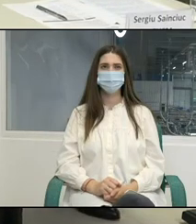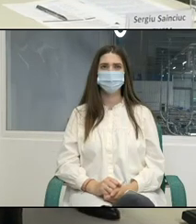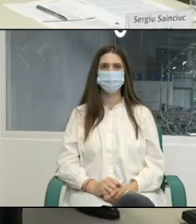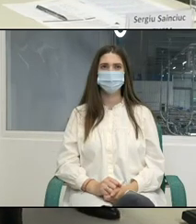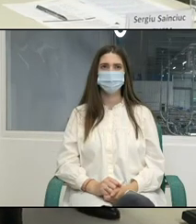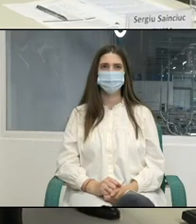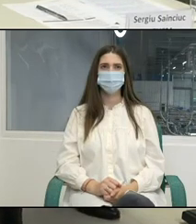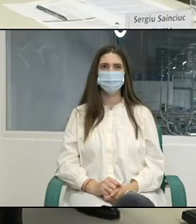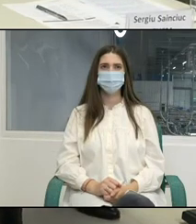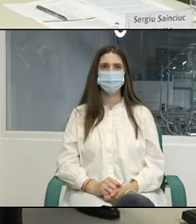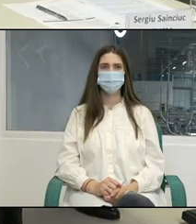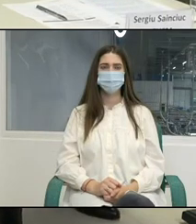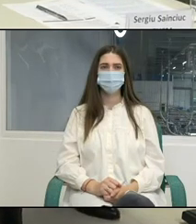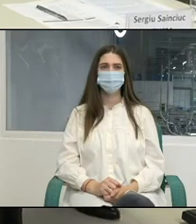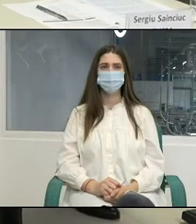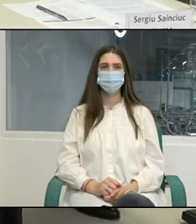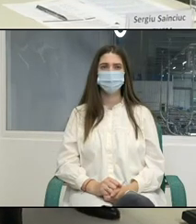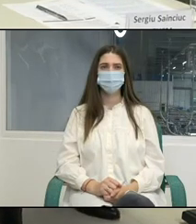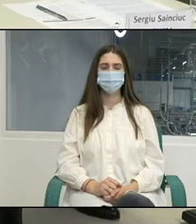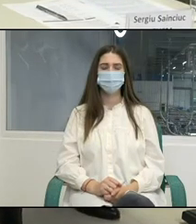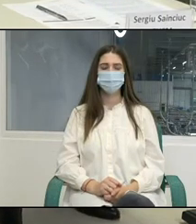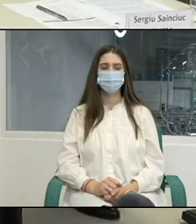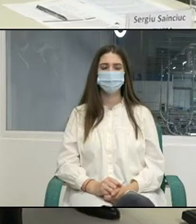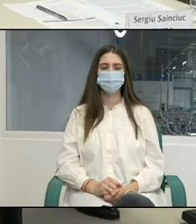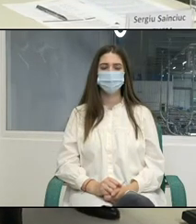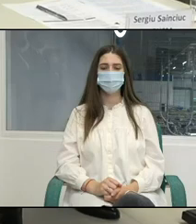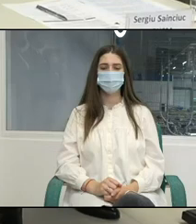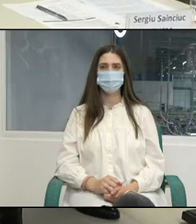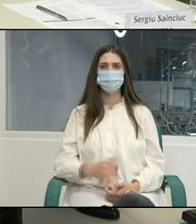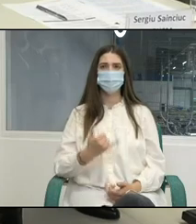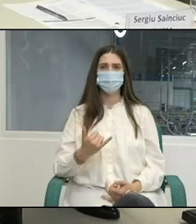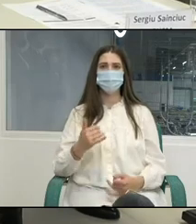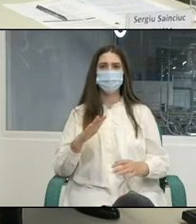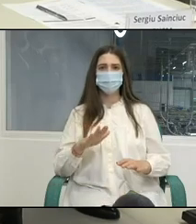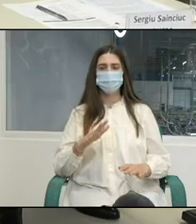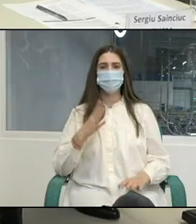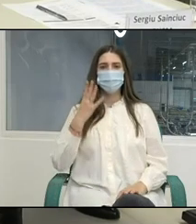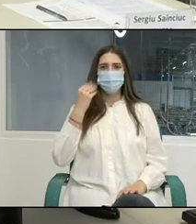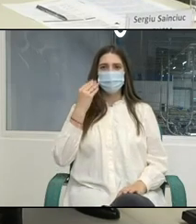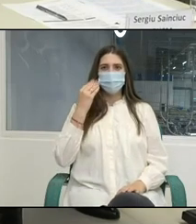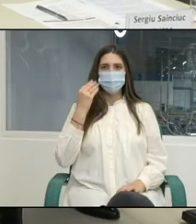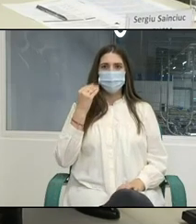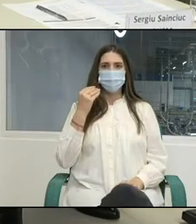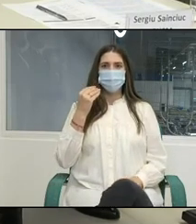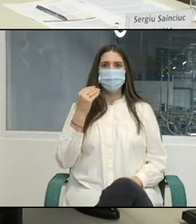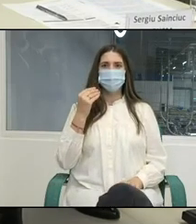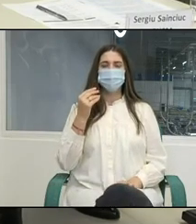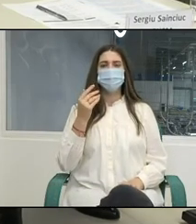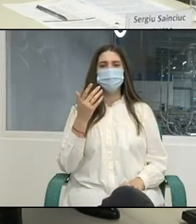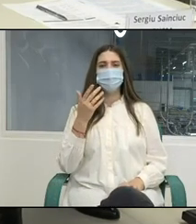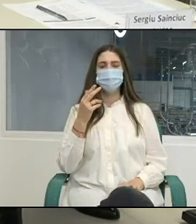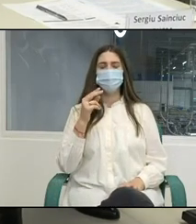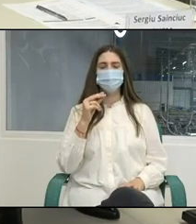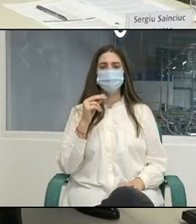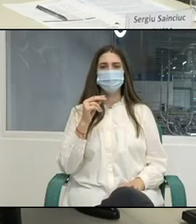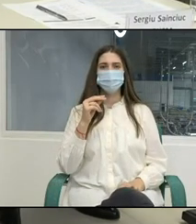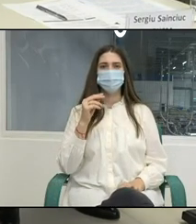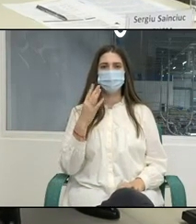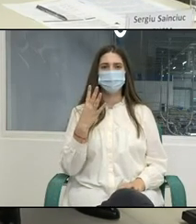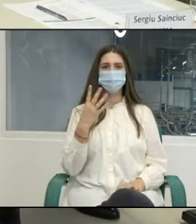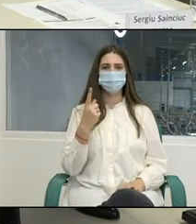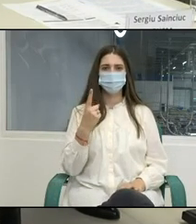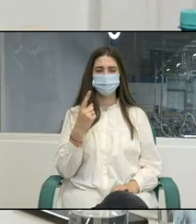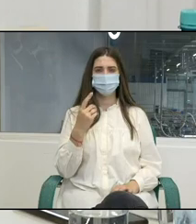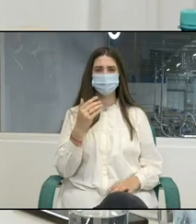mulțumesc pentru o întrebare La momentul actual Moldova ratificat și sunt în vigoare pentru noi 41 de convenții